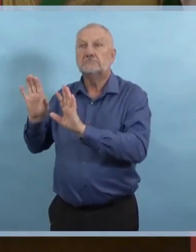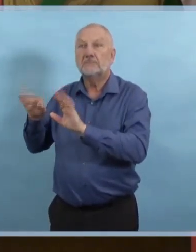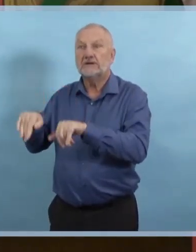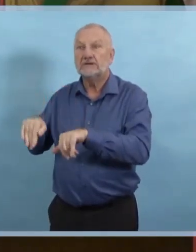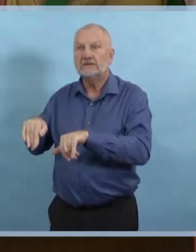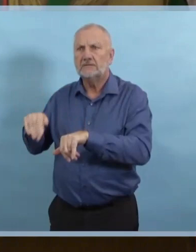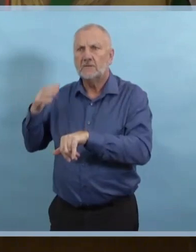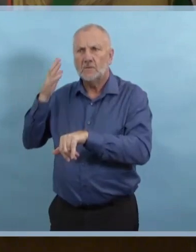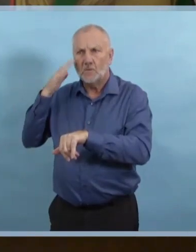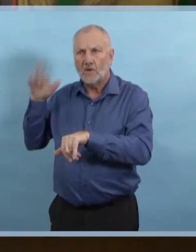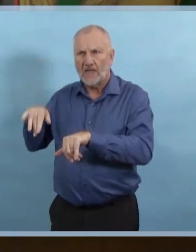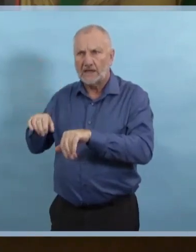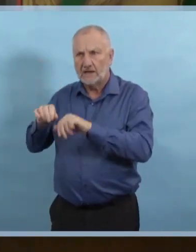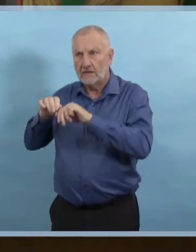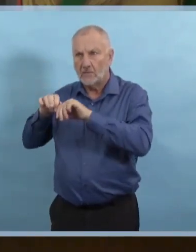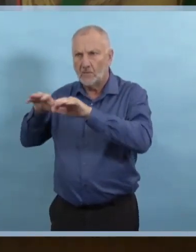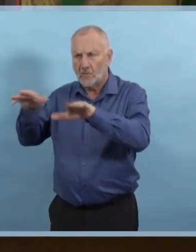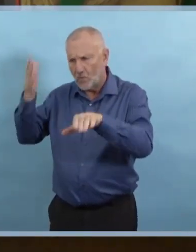éviter. Nous allons voir des cas.